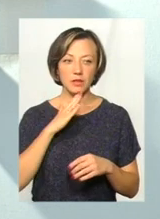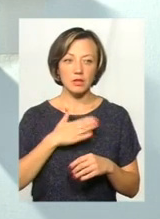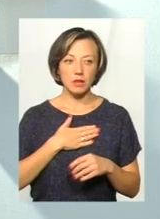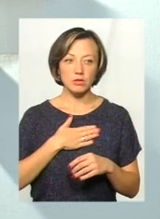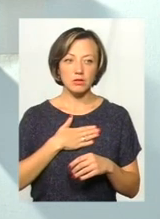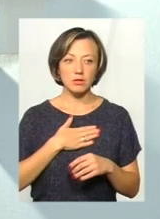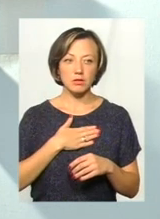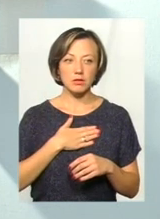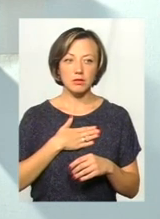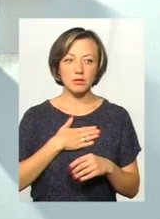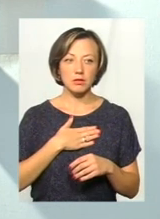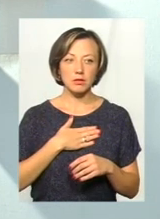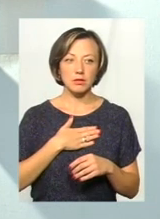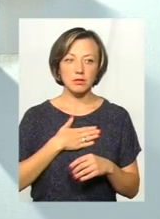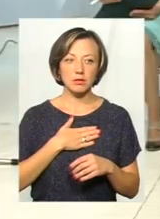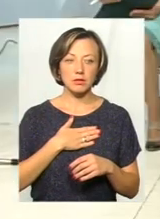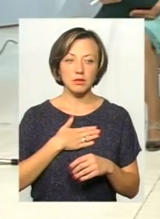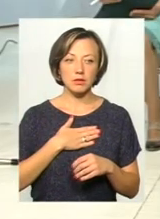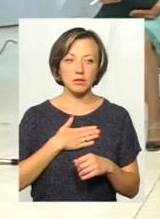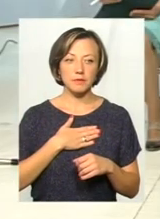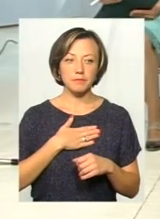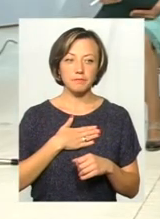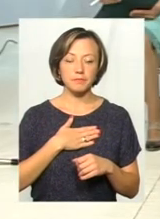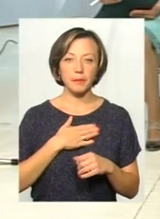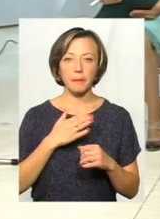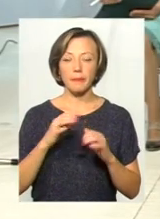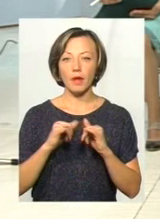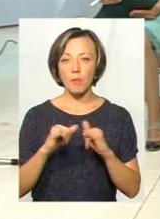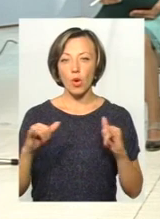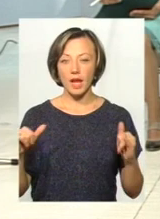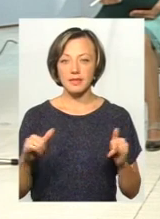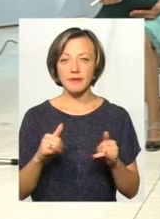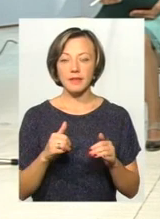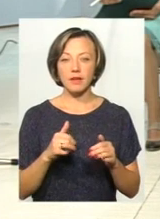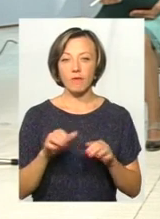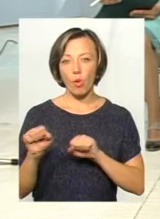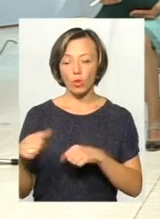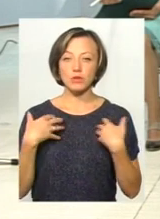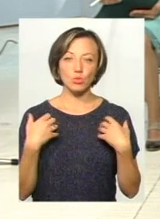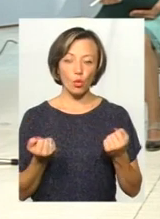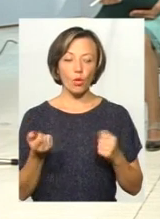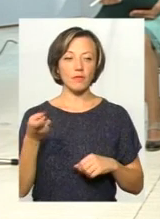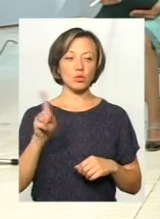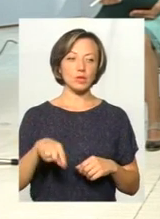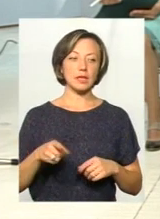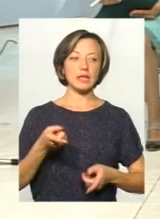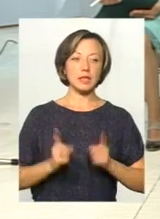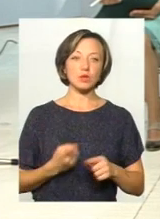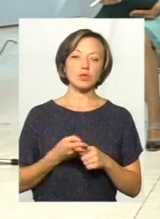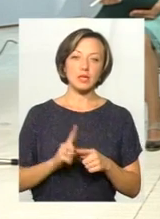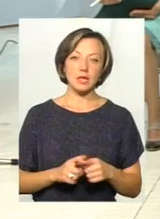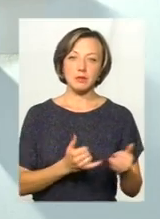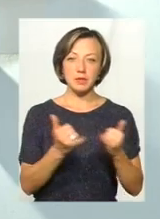прогрес в системі охорони здоров'я, оскільки дійсно це